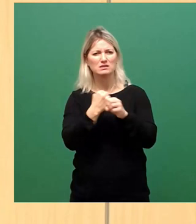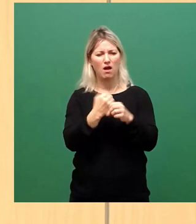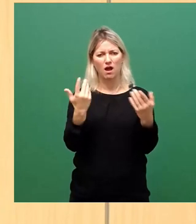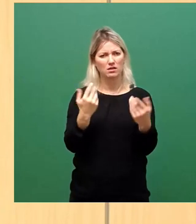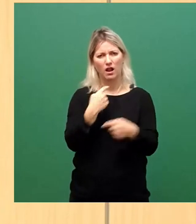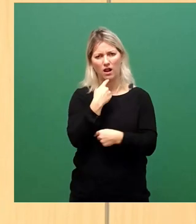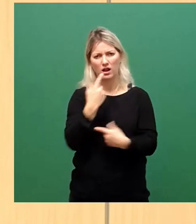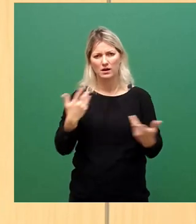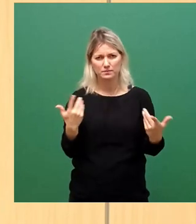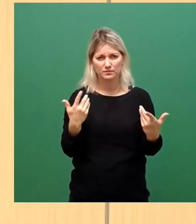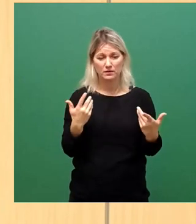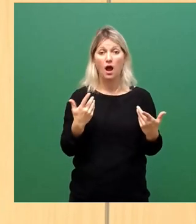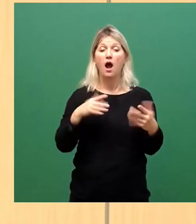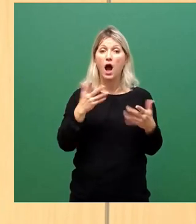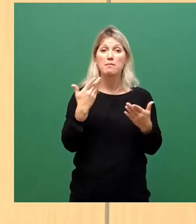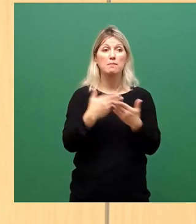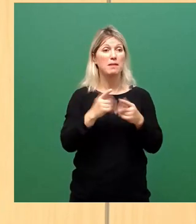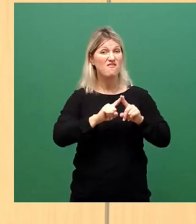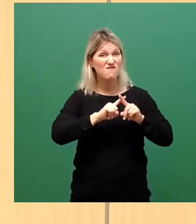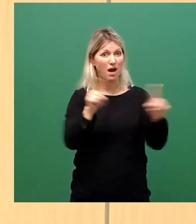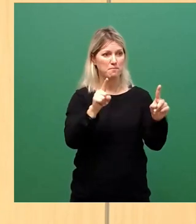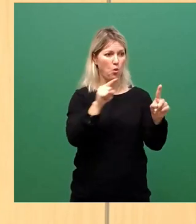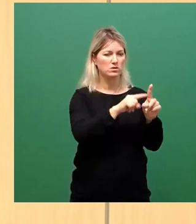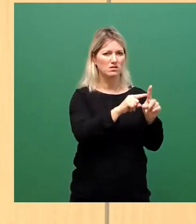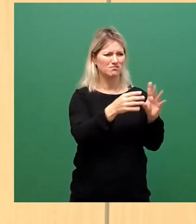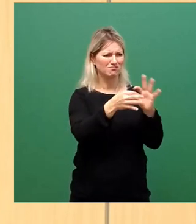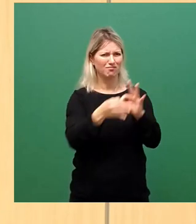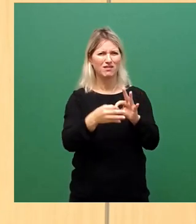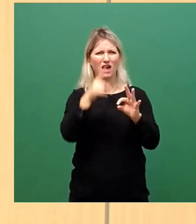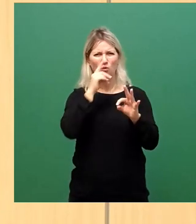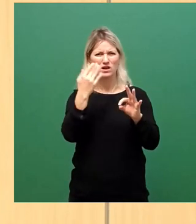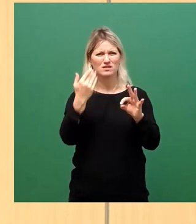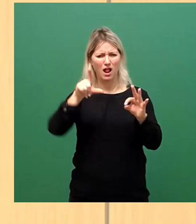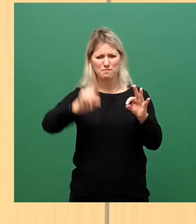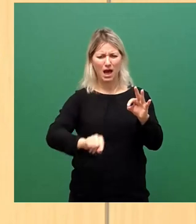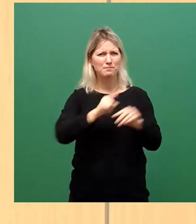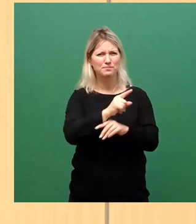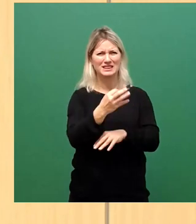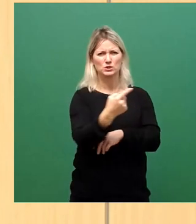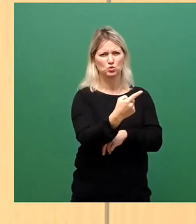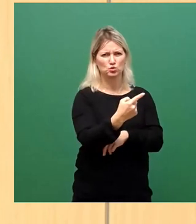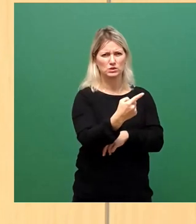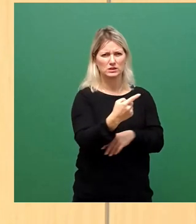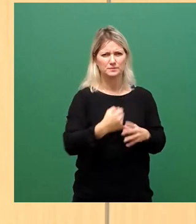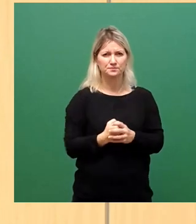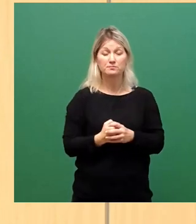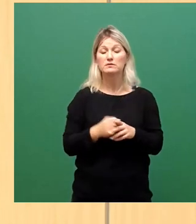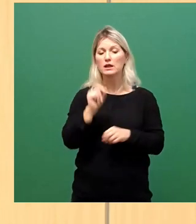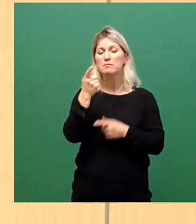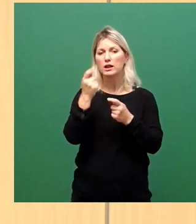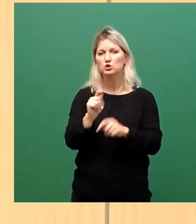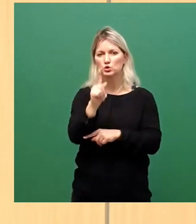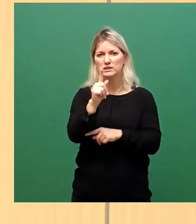zum Absinken der Fallzahlen beitragen, müssen schnellstmöglich aufgehoben werden. Wenn wir dann, ich komme zum Schluss, zurück zum Antrag auf die